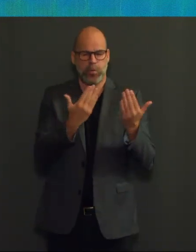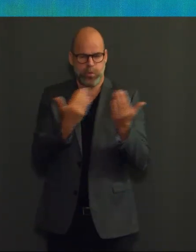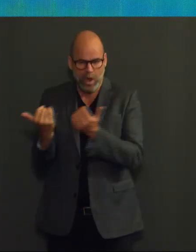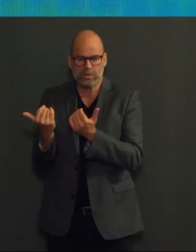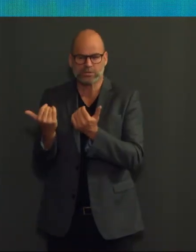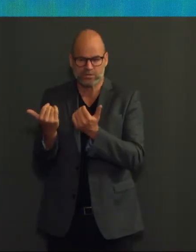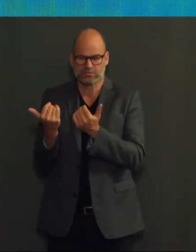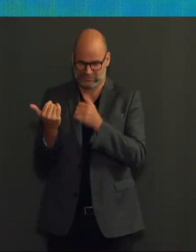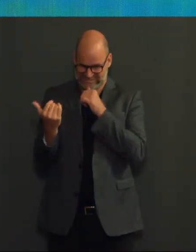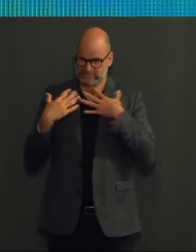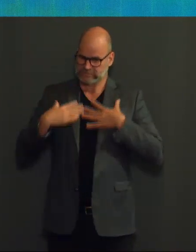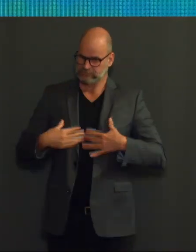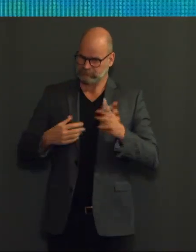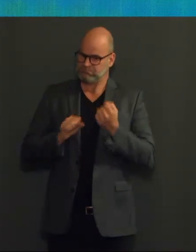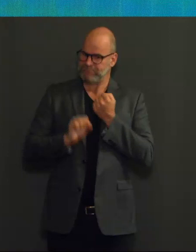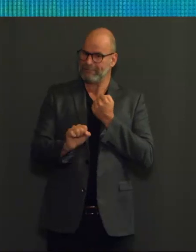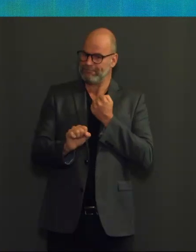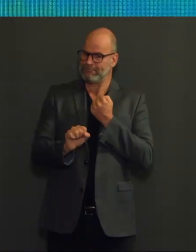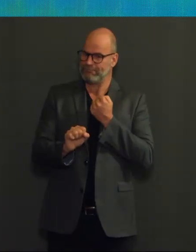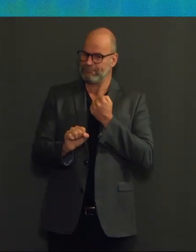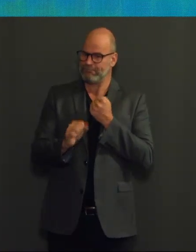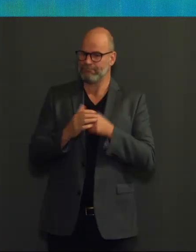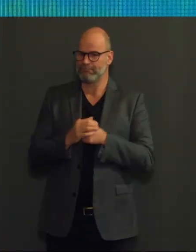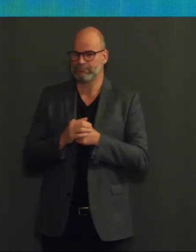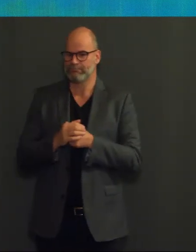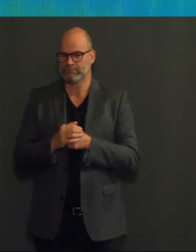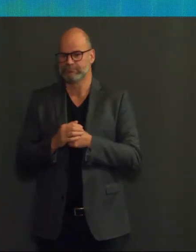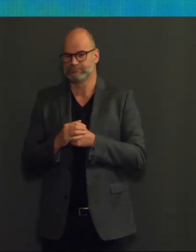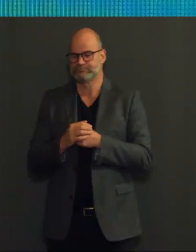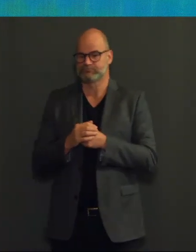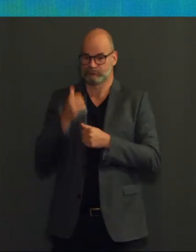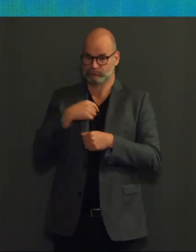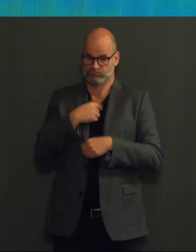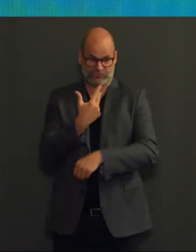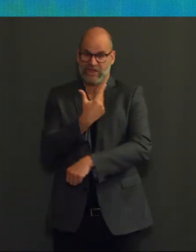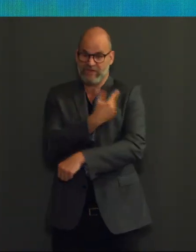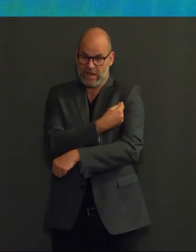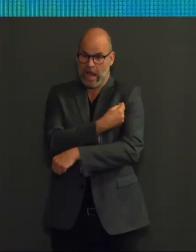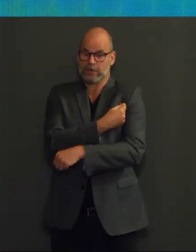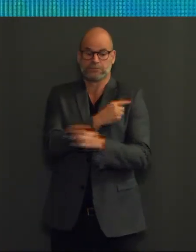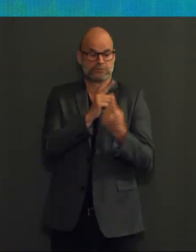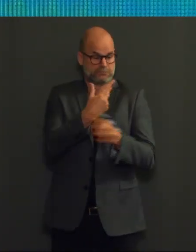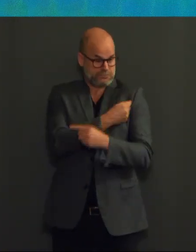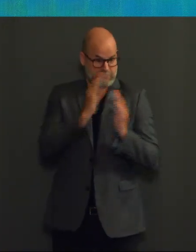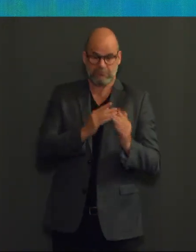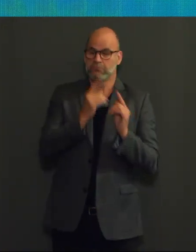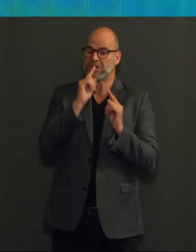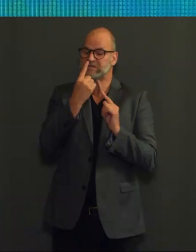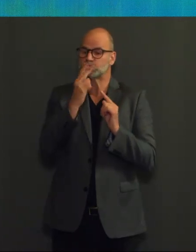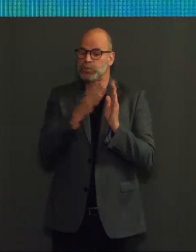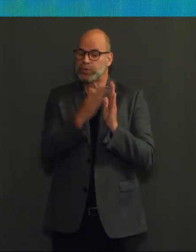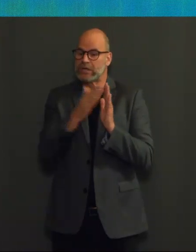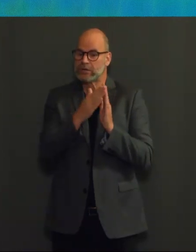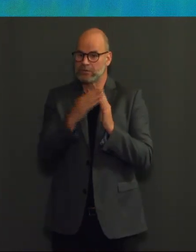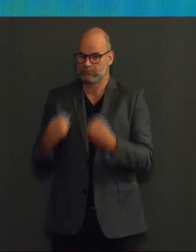dat wanneer u besmet wordt, tijdens die eerste twee weken na de eerste inhending, u nog niet kan rekenen op een